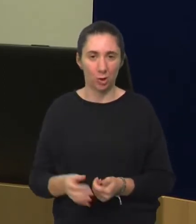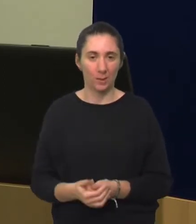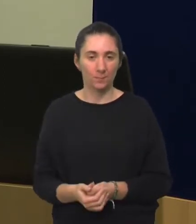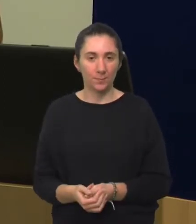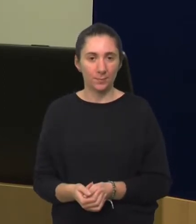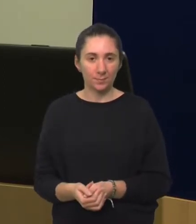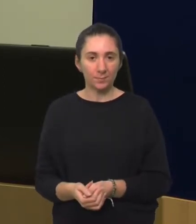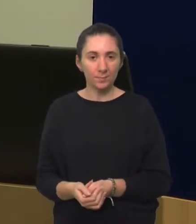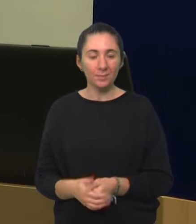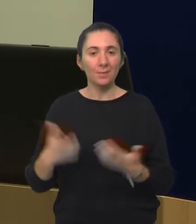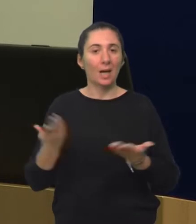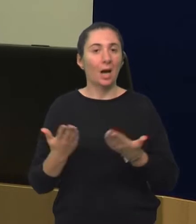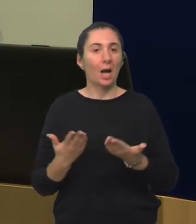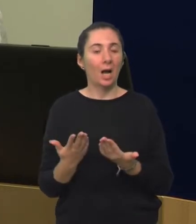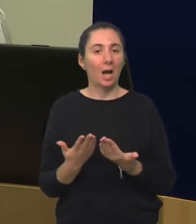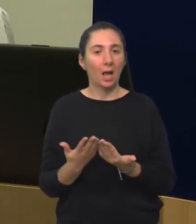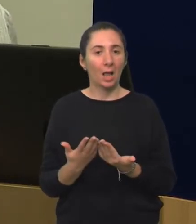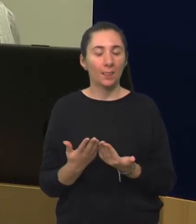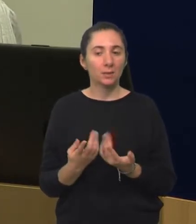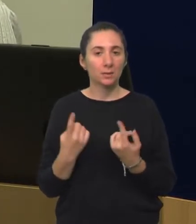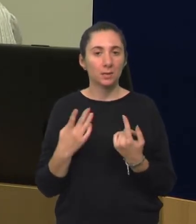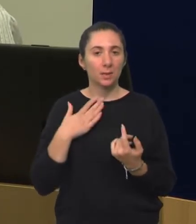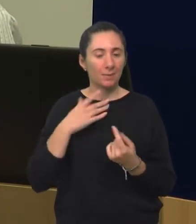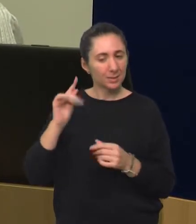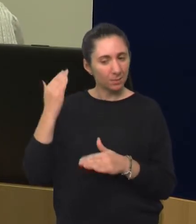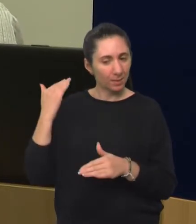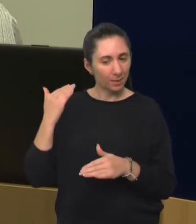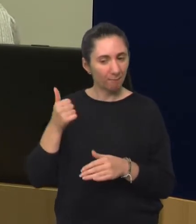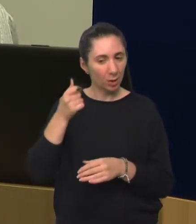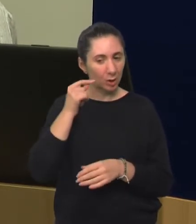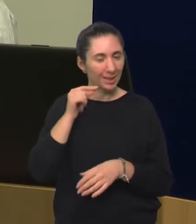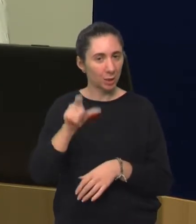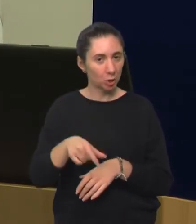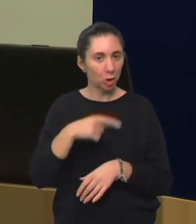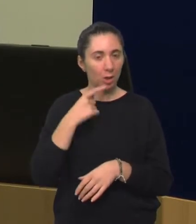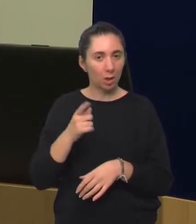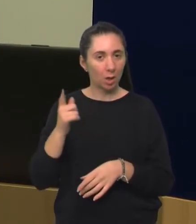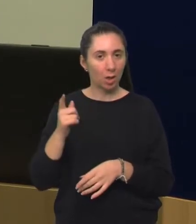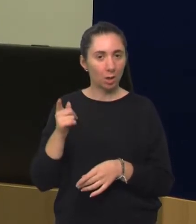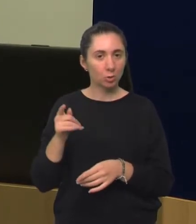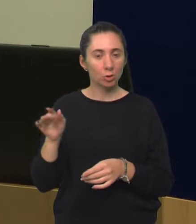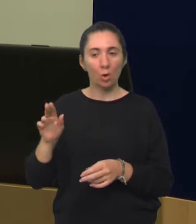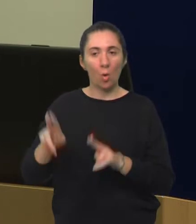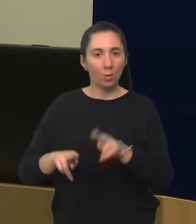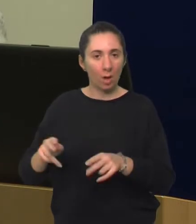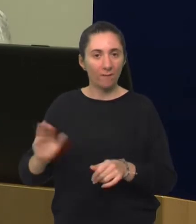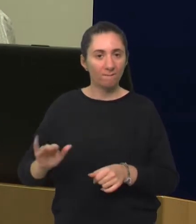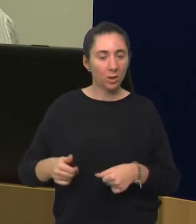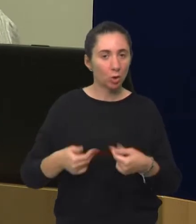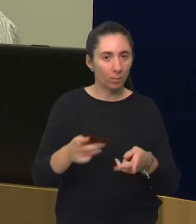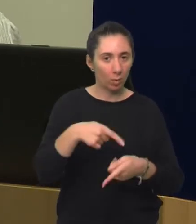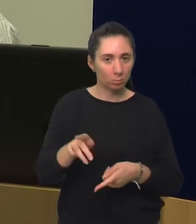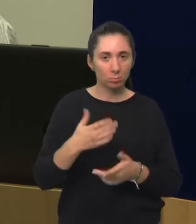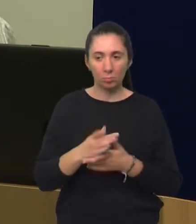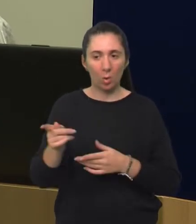Inače, kada se postavi, imala sam sad nedavno, recimo, jednog dječaka, rekli su mi da ga je poslao odgajatelji zvrtića. Zašto? Zato